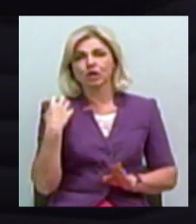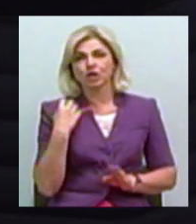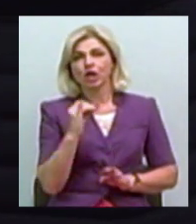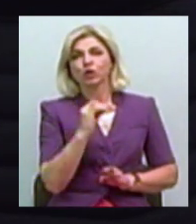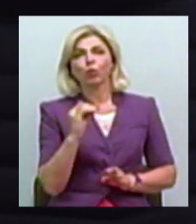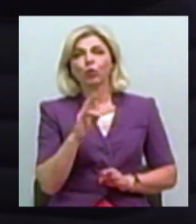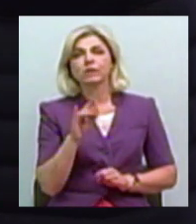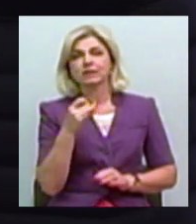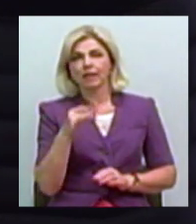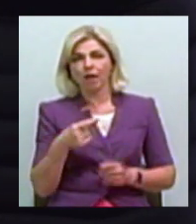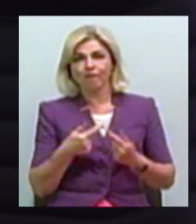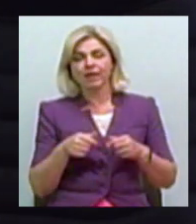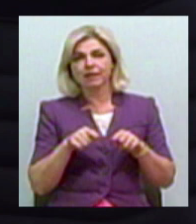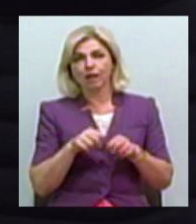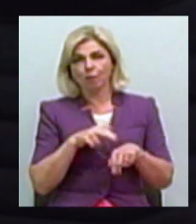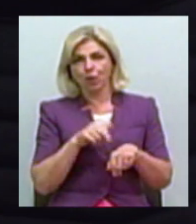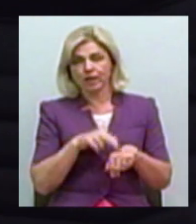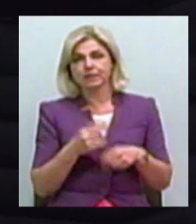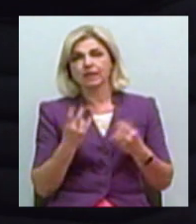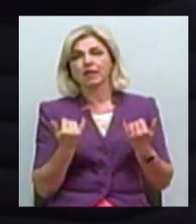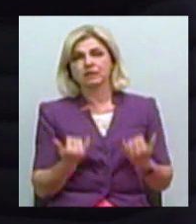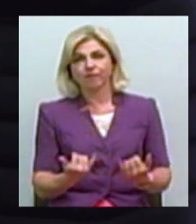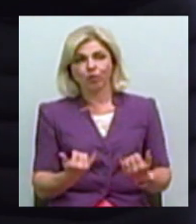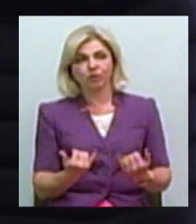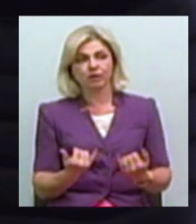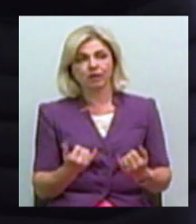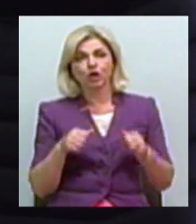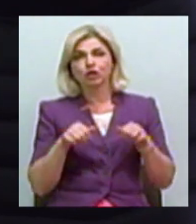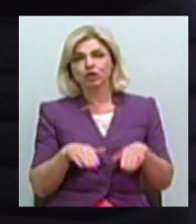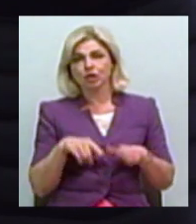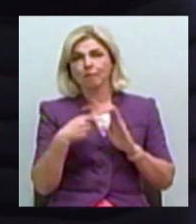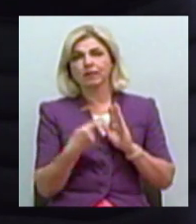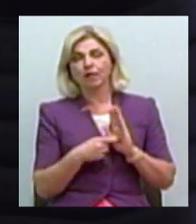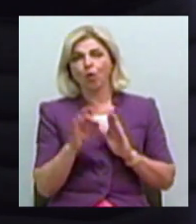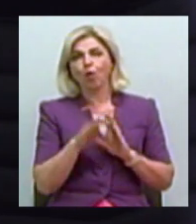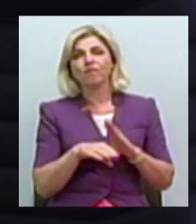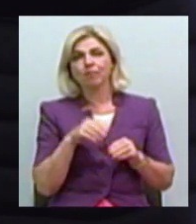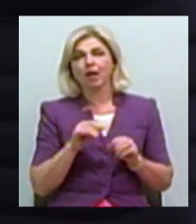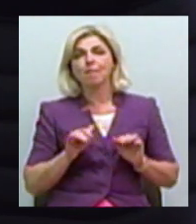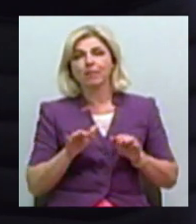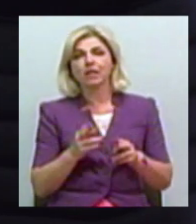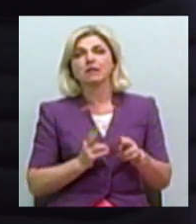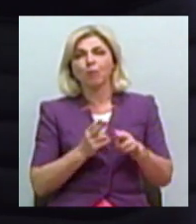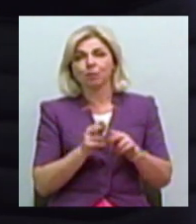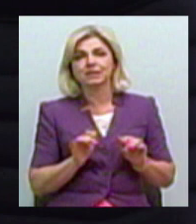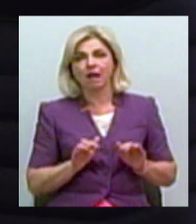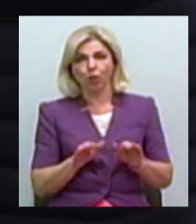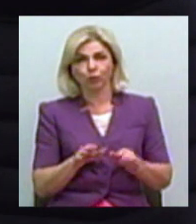поліції. На сьогоднішній день вирішується питання про обрання міри запобіженого заходу.